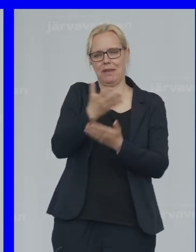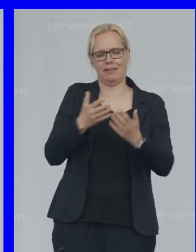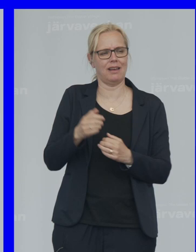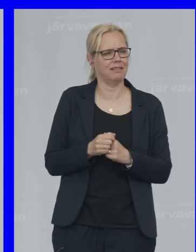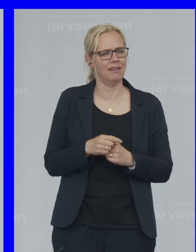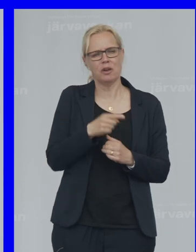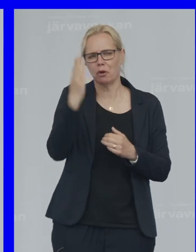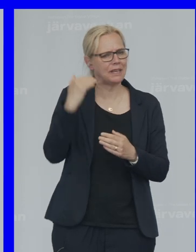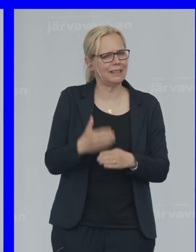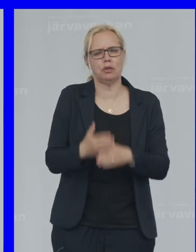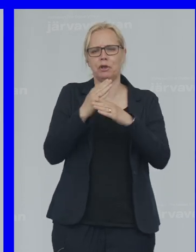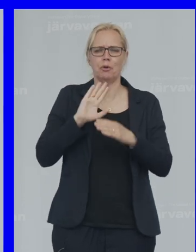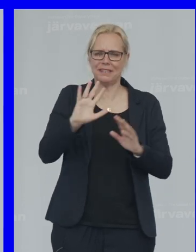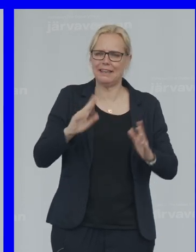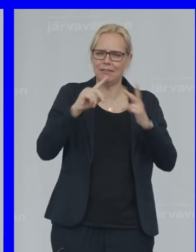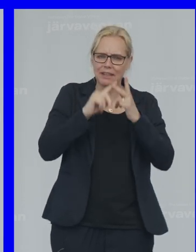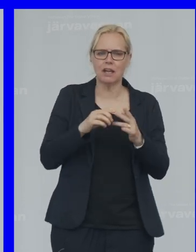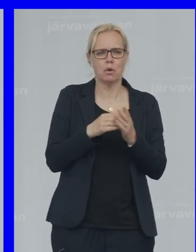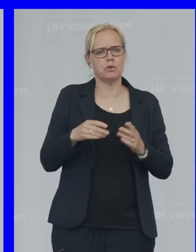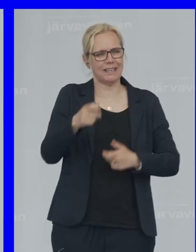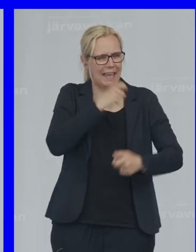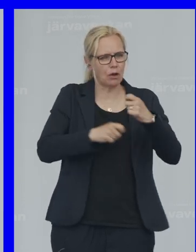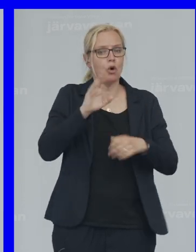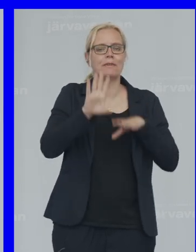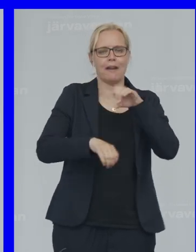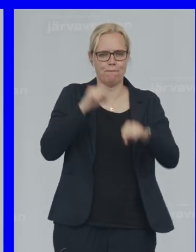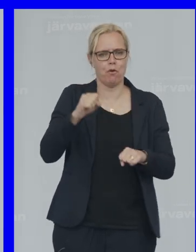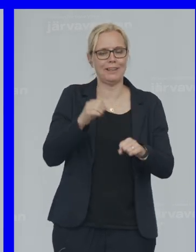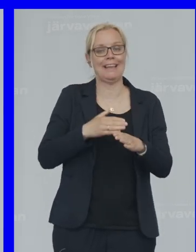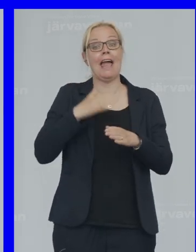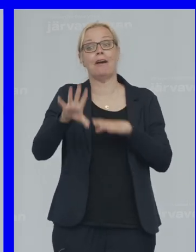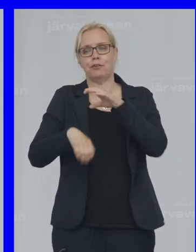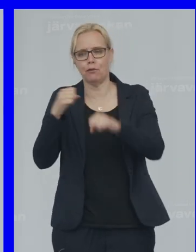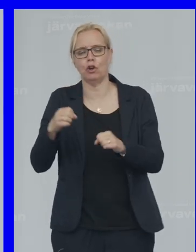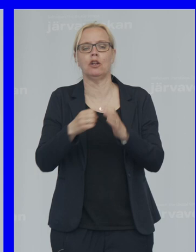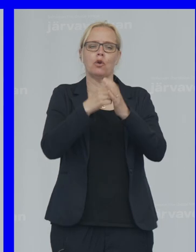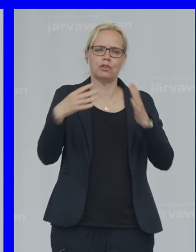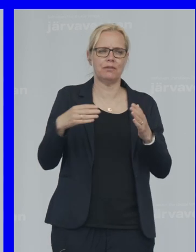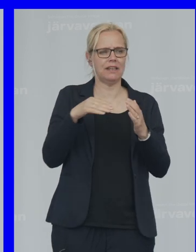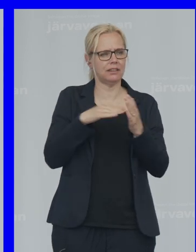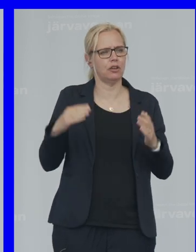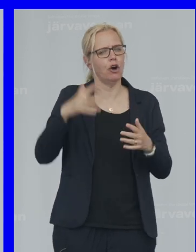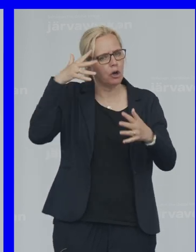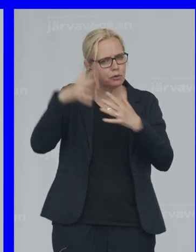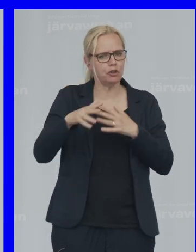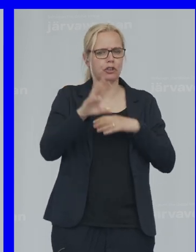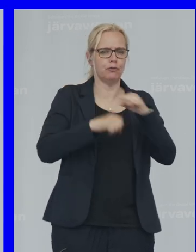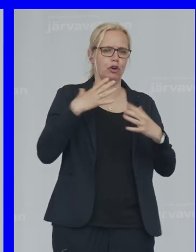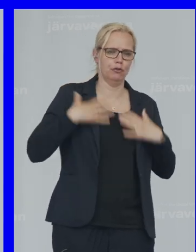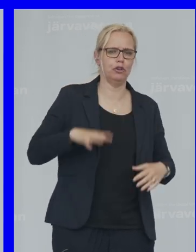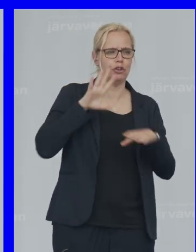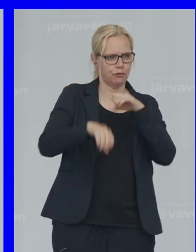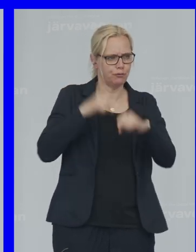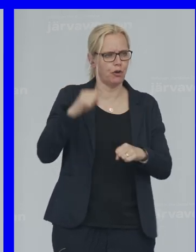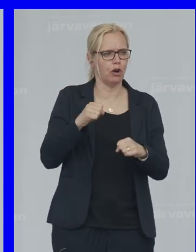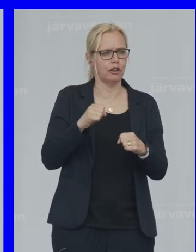bygga upp Sina liv igen Eftersom det ekonomiska Våldet Efter våldet Och konsekvenserna Av psykiskt våld Och fysiskt våld